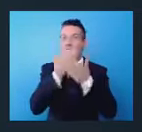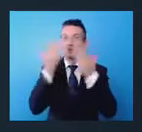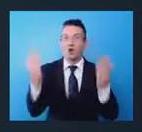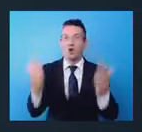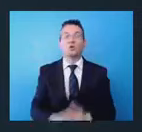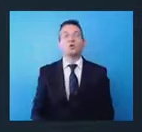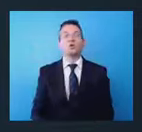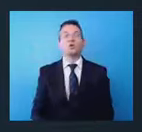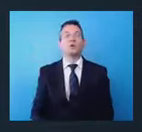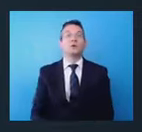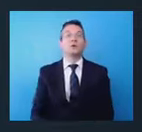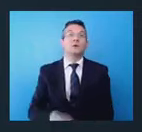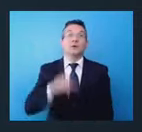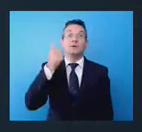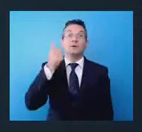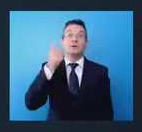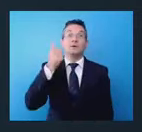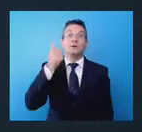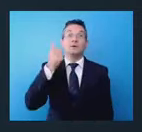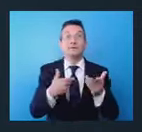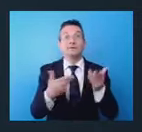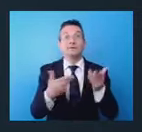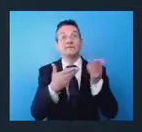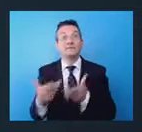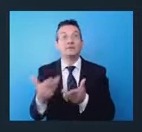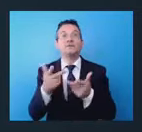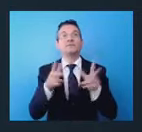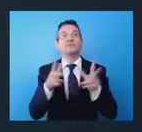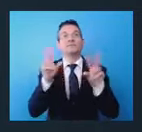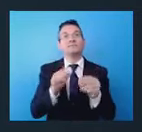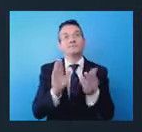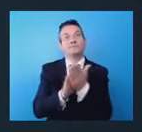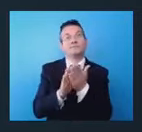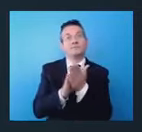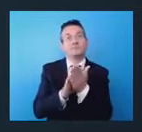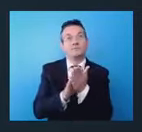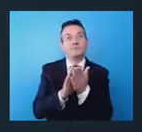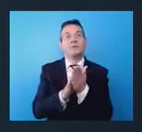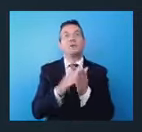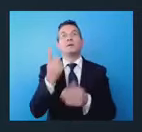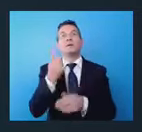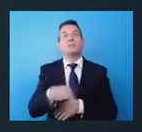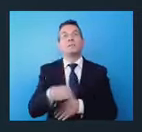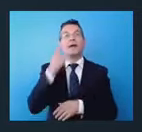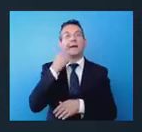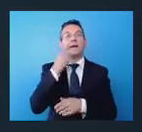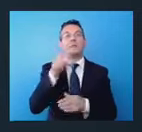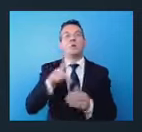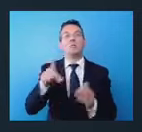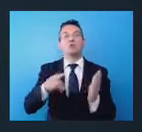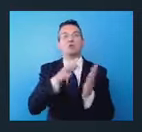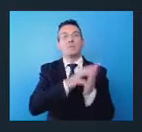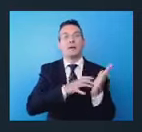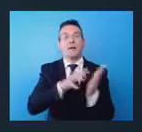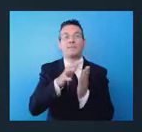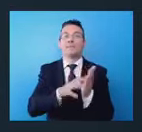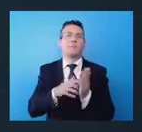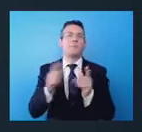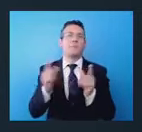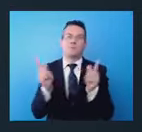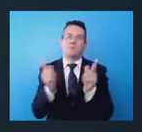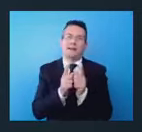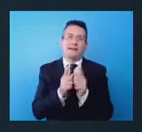innanzitutto grazie per l'invito e complimenti al position paper molto brevemente. Non volendo